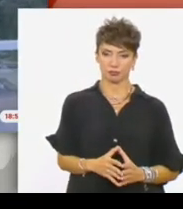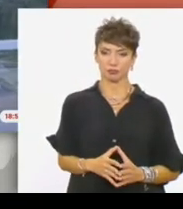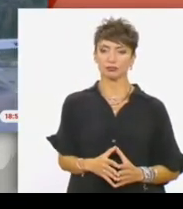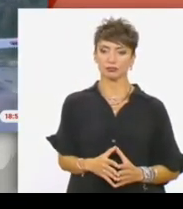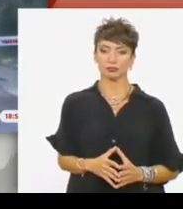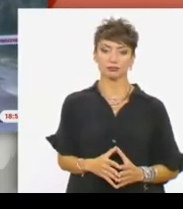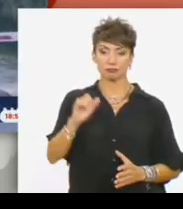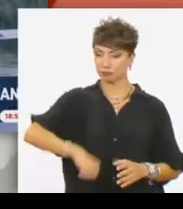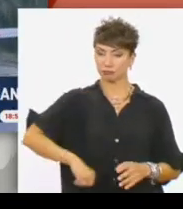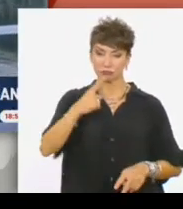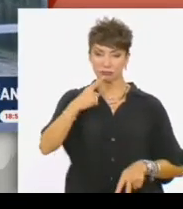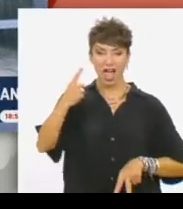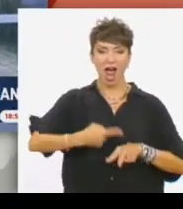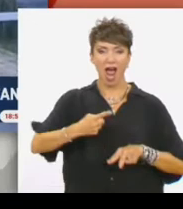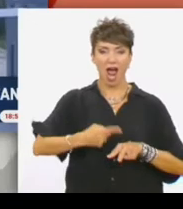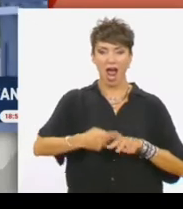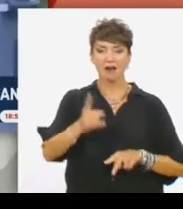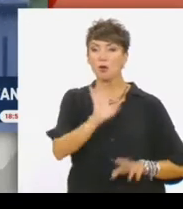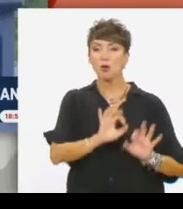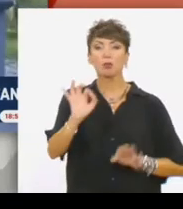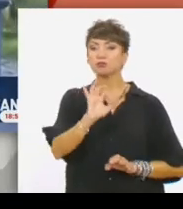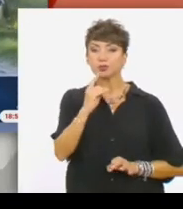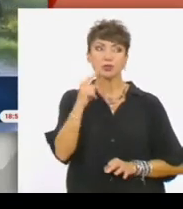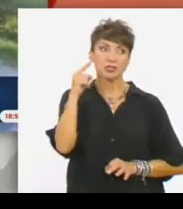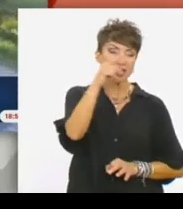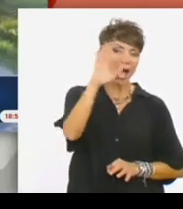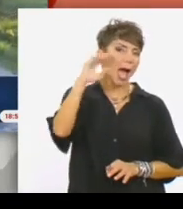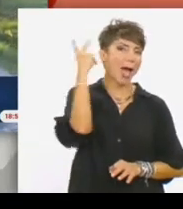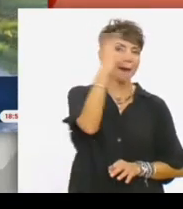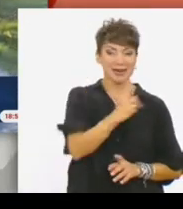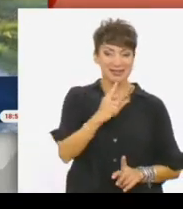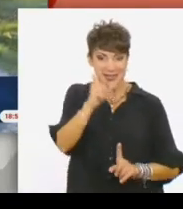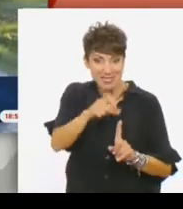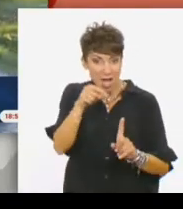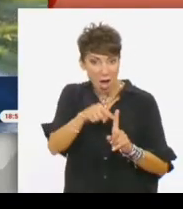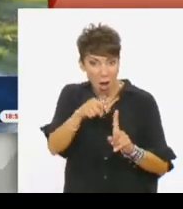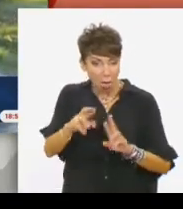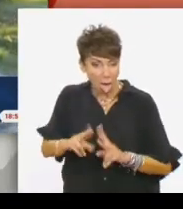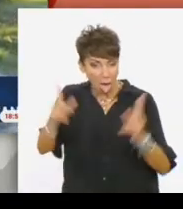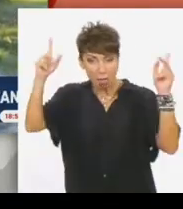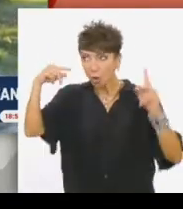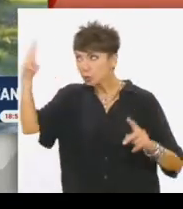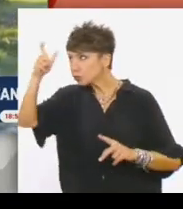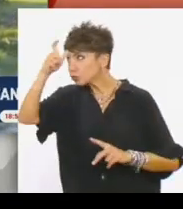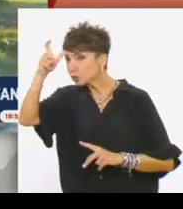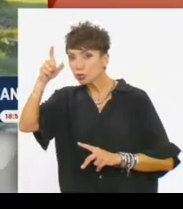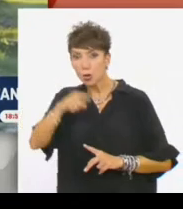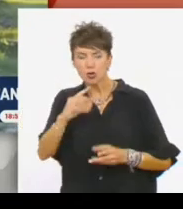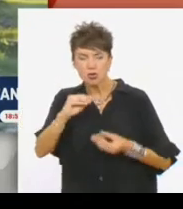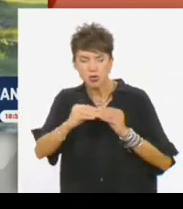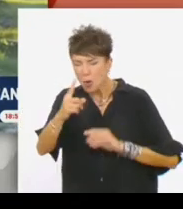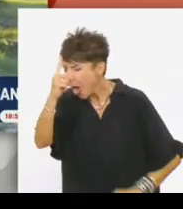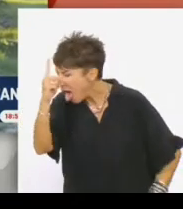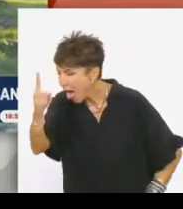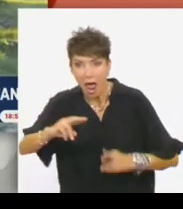Μιλώντας τον Αλφα, εδώ, από το Τσέσνατ Καμπ στην Πεσσιλβάνια, ο αυτοεξόριστος ημάμις Φετουλάχ Γκιουλέν, ο υπαριθμόν ένας